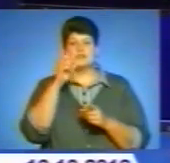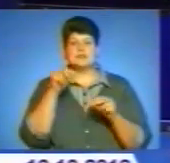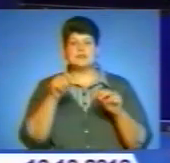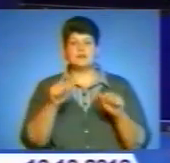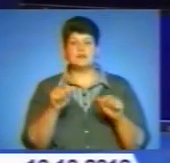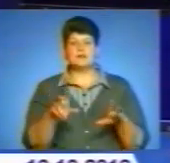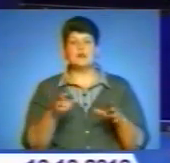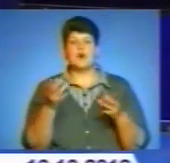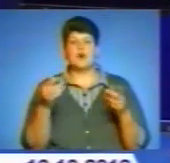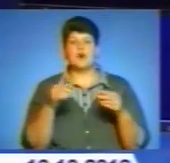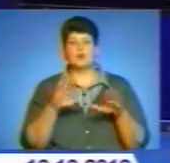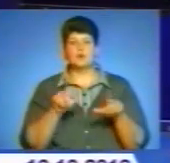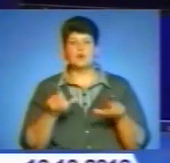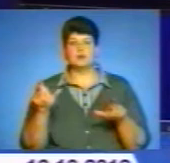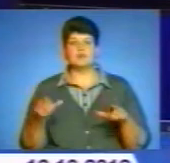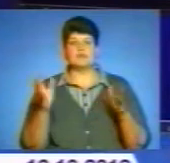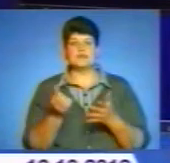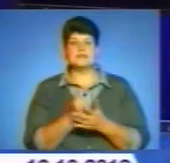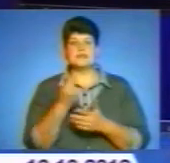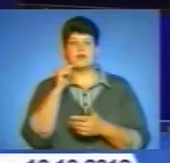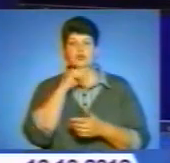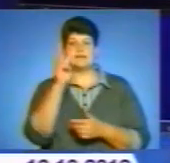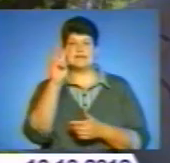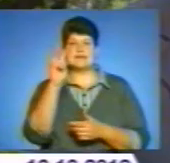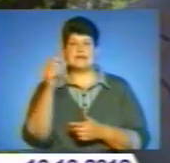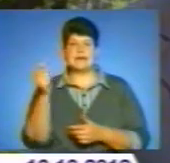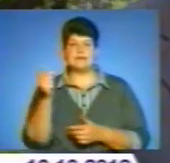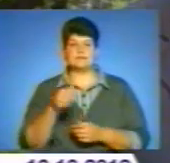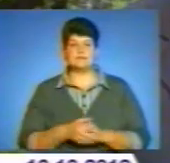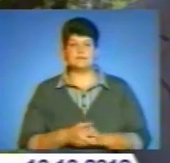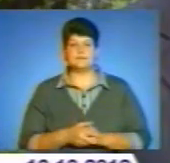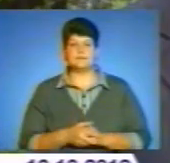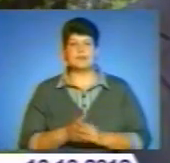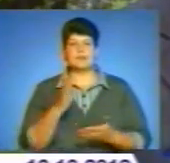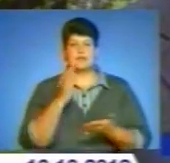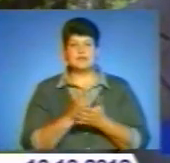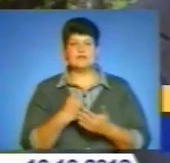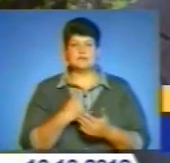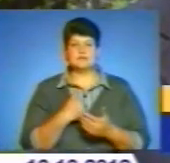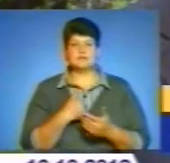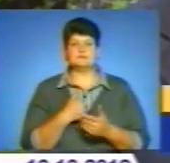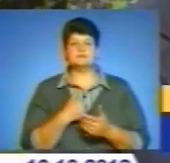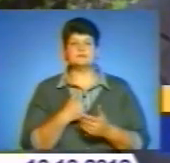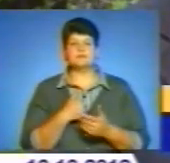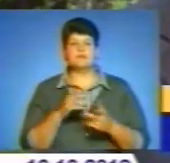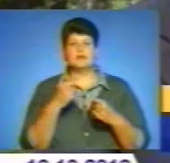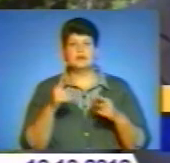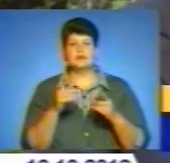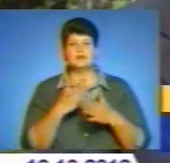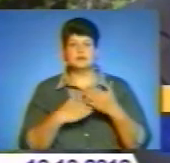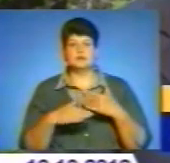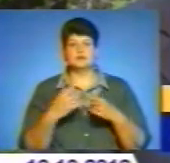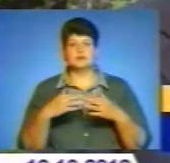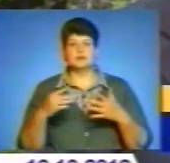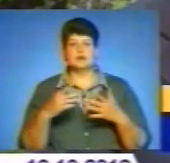ділянки, громадяни не платитимуть. Загалом, кажуть фахівці управління Держкомзем у Тернопільській області, громадянам вдасться зекономити